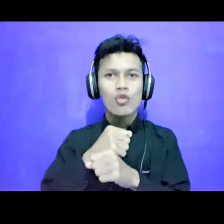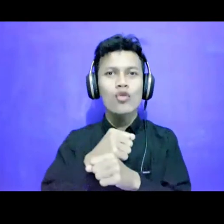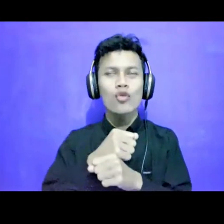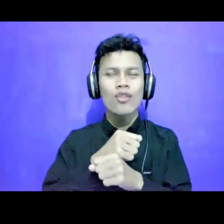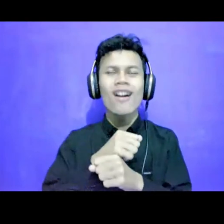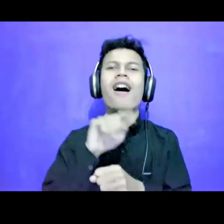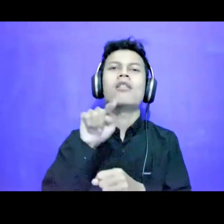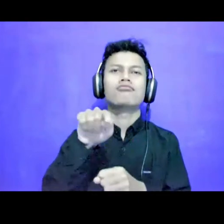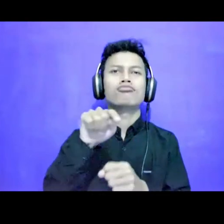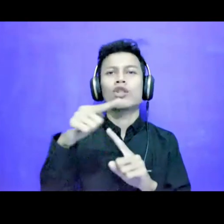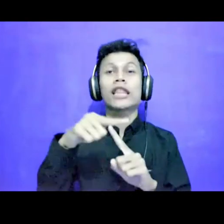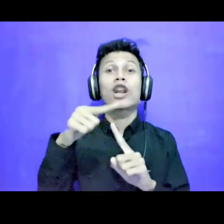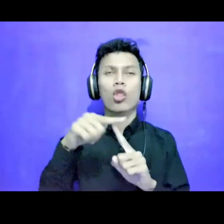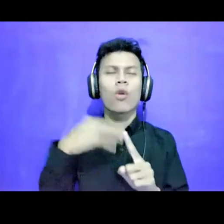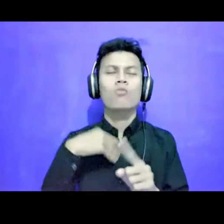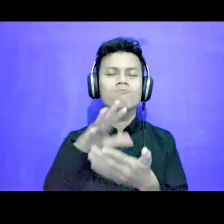data